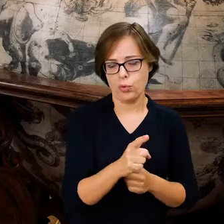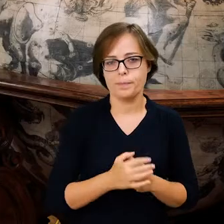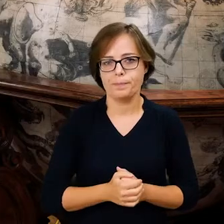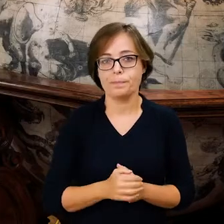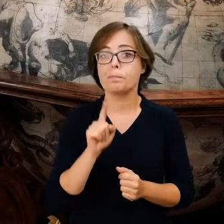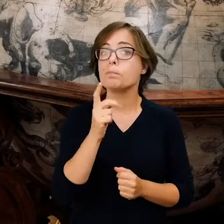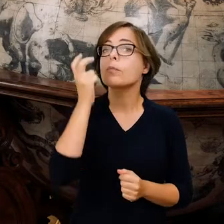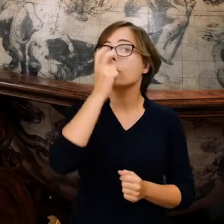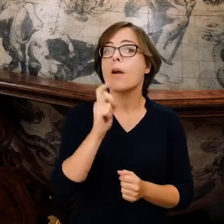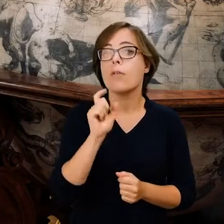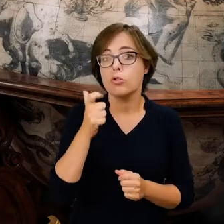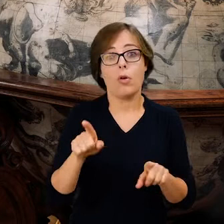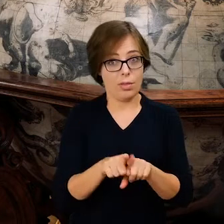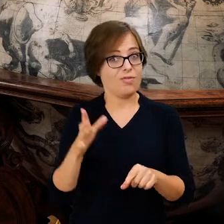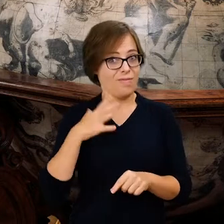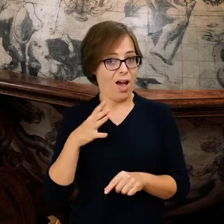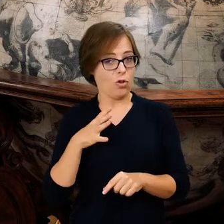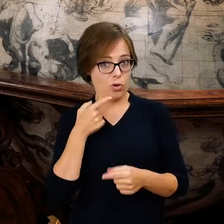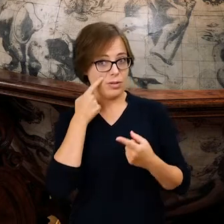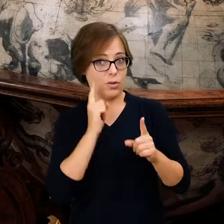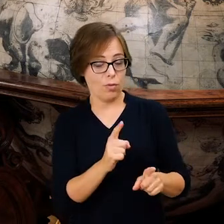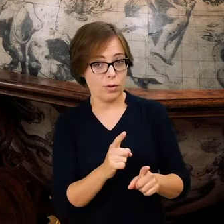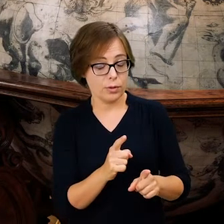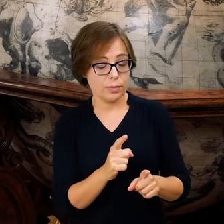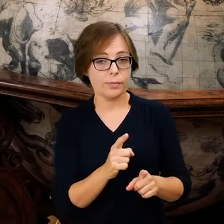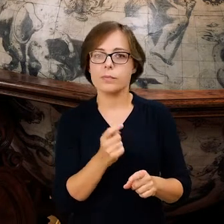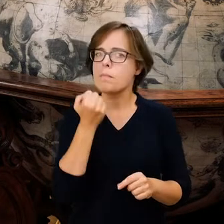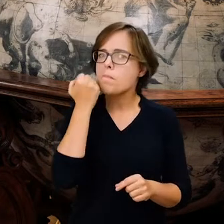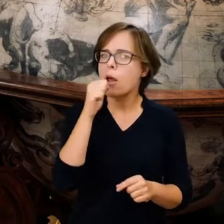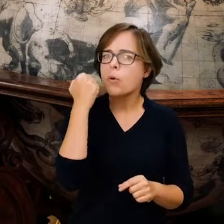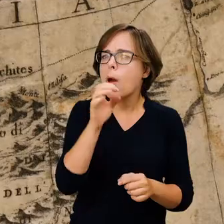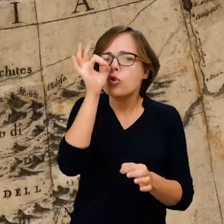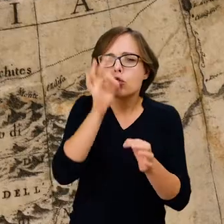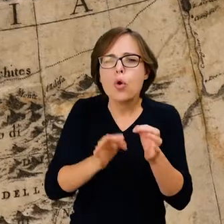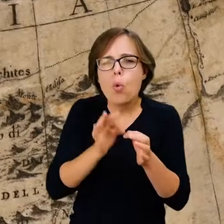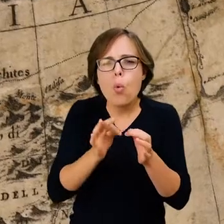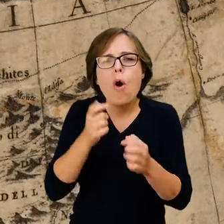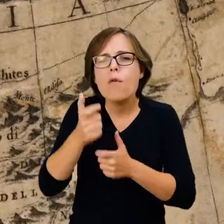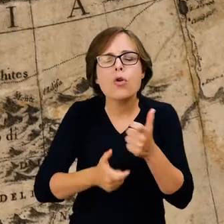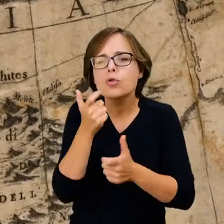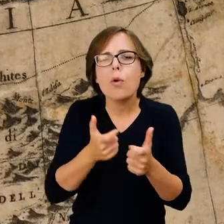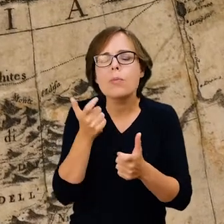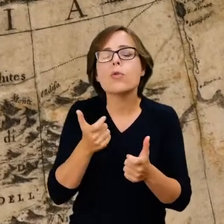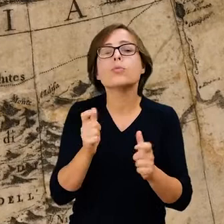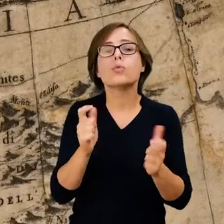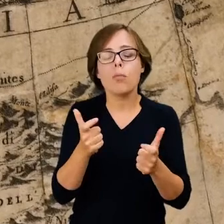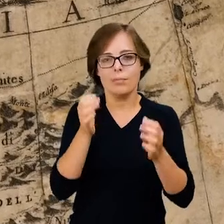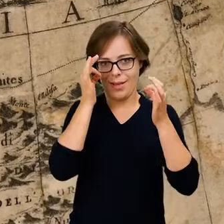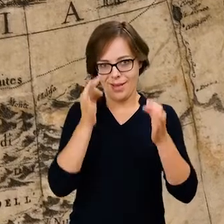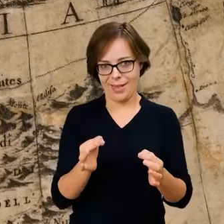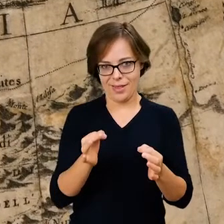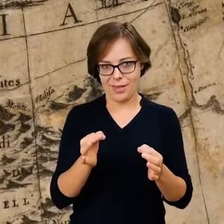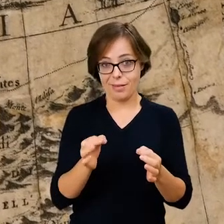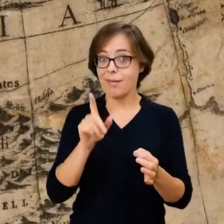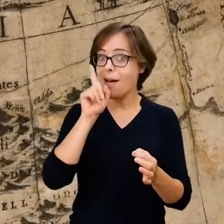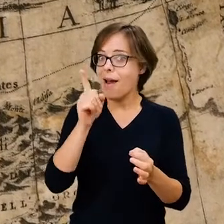Co ciekawe, i warto na to zwrócić uwagę, bardzo szczegółowo zostały opracowane Chiny, ale tylko